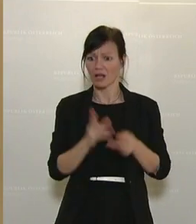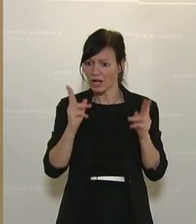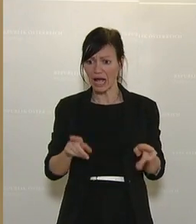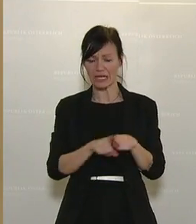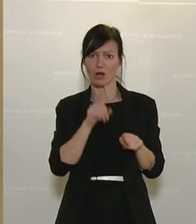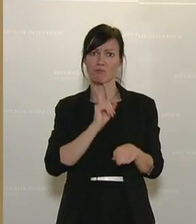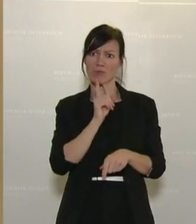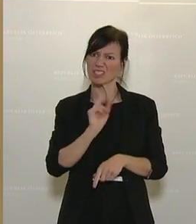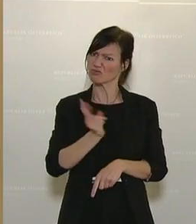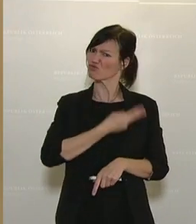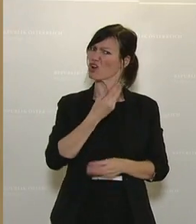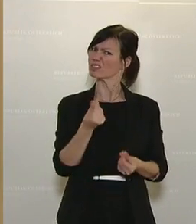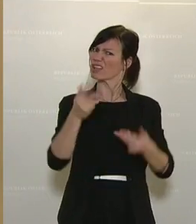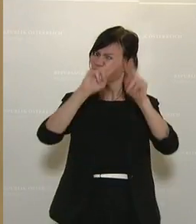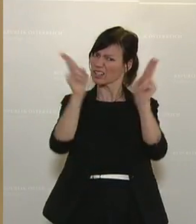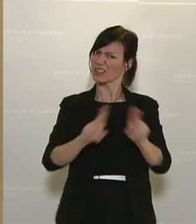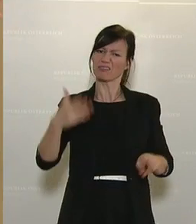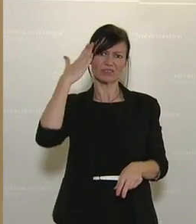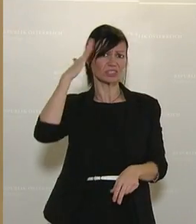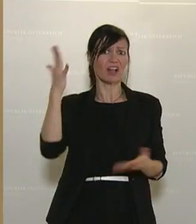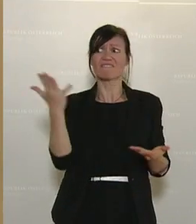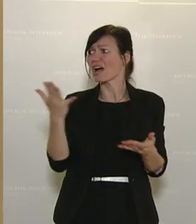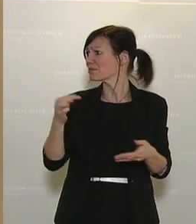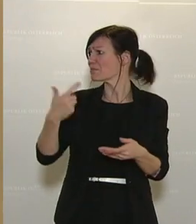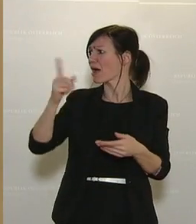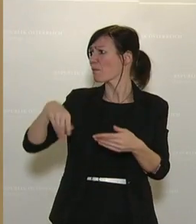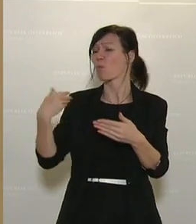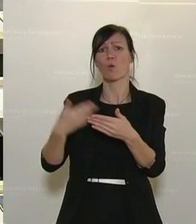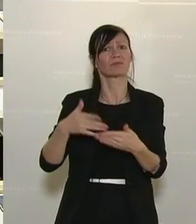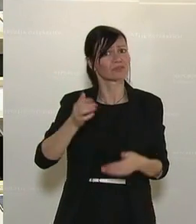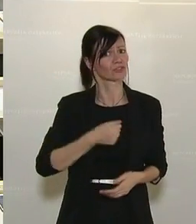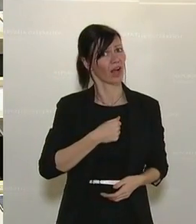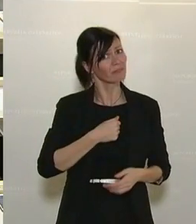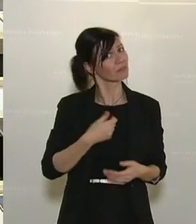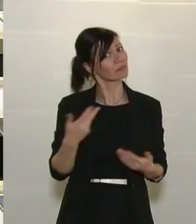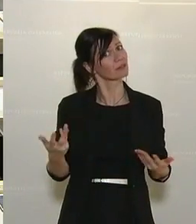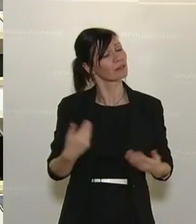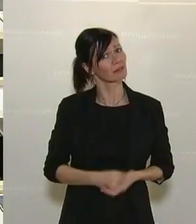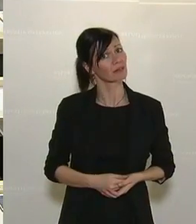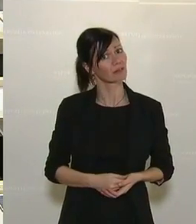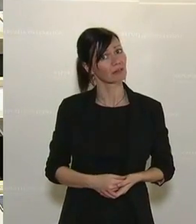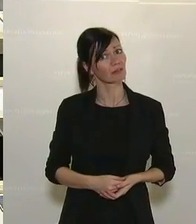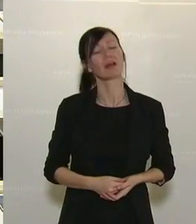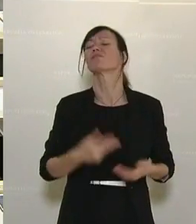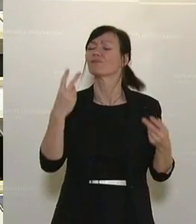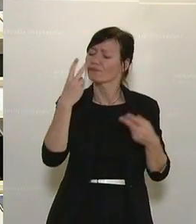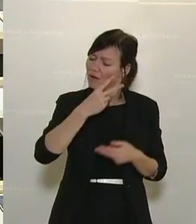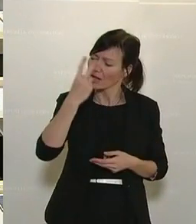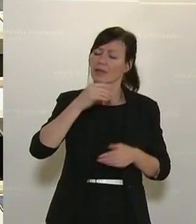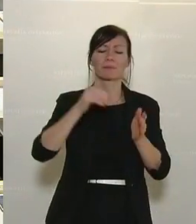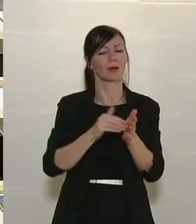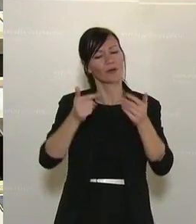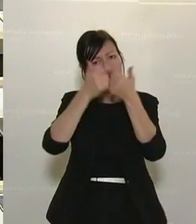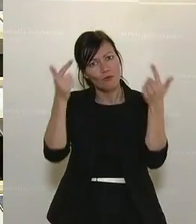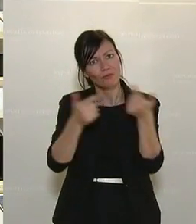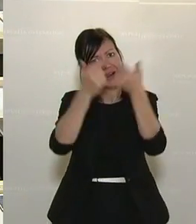darauf sein, was die internationale Wissenschaft hier in den letzten Monaten auf den Weg gebracht hat? Natürlich ist Aufklärungsarbeit notwendig, keine Frage.